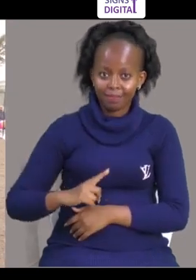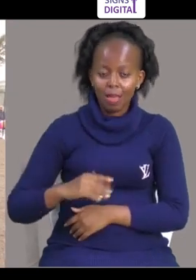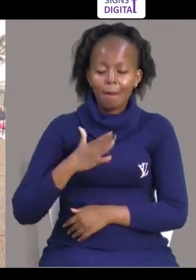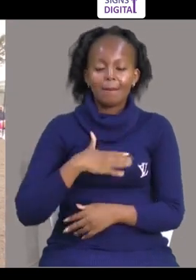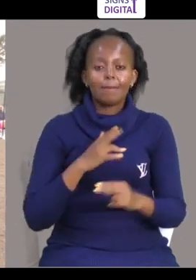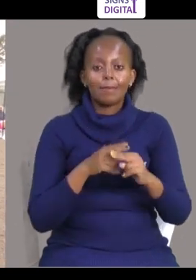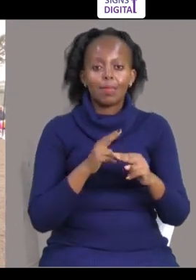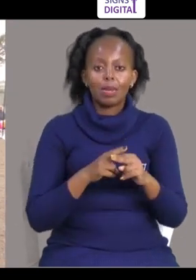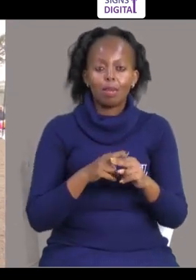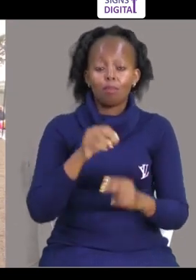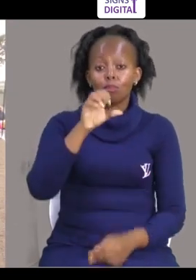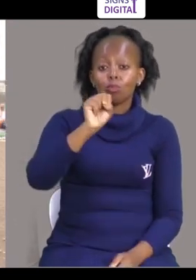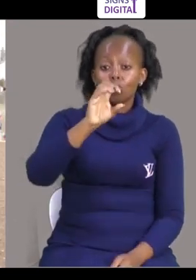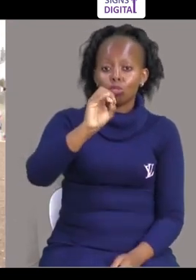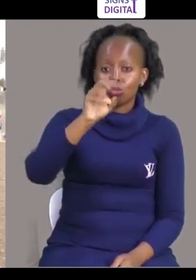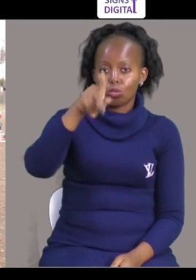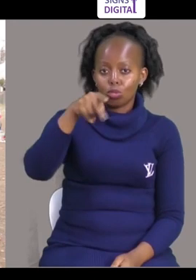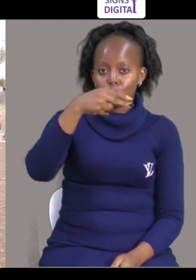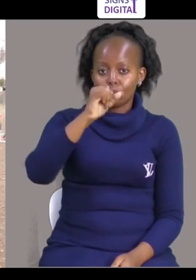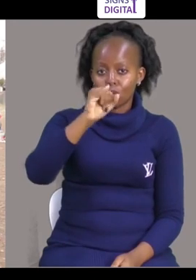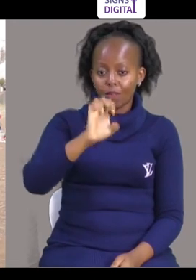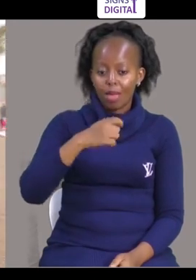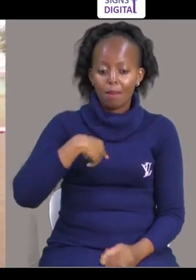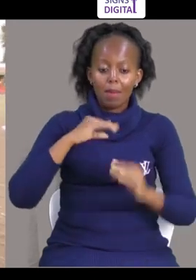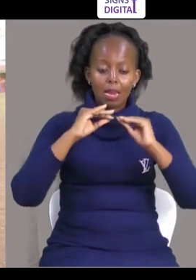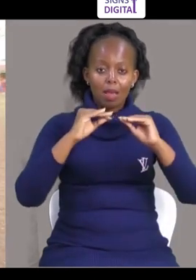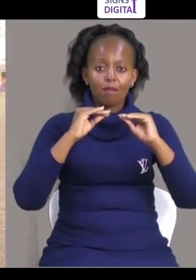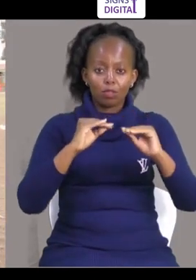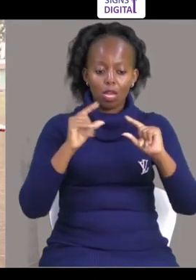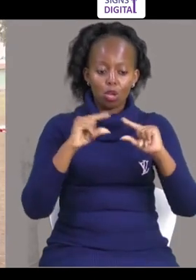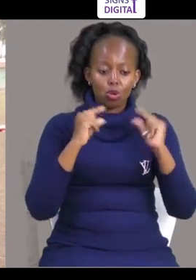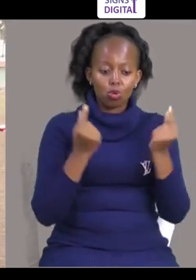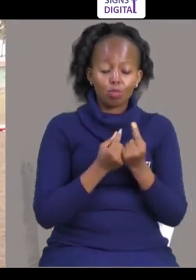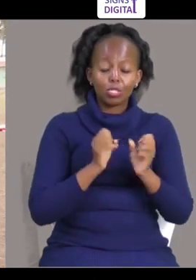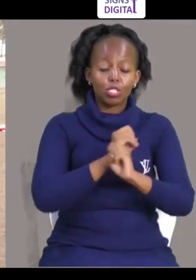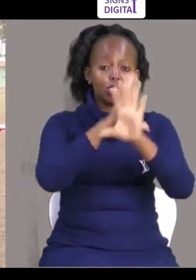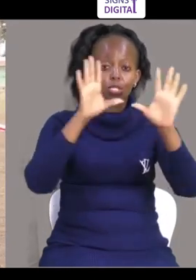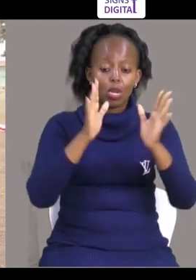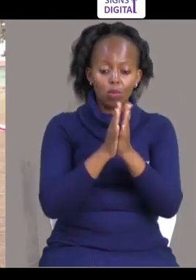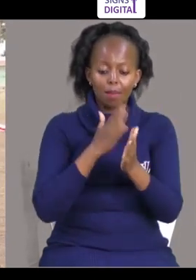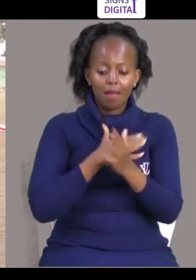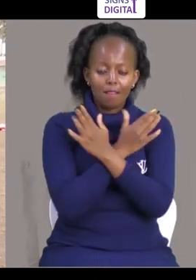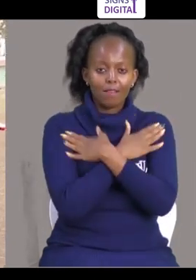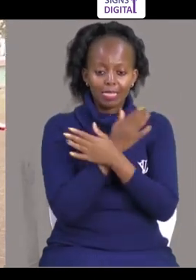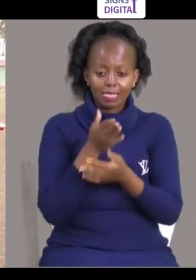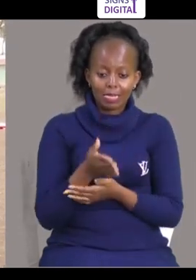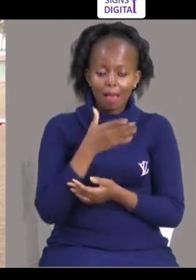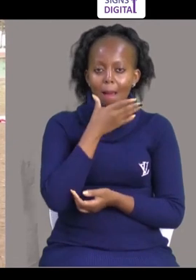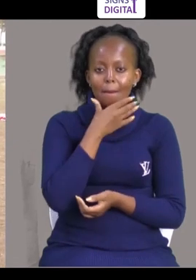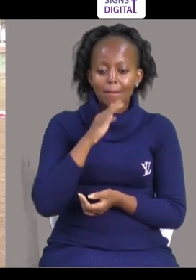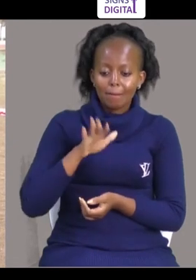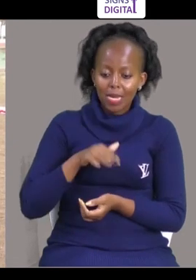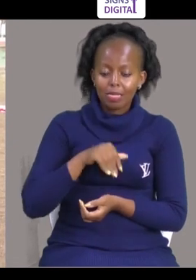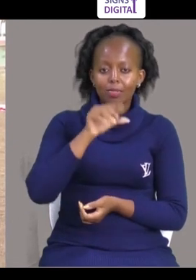Mwaneswa City West Kwa majina ni Miss Sophie Naponza kutuwa tuli ya Brookshire Nikona wenza